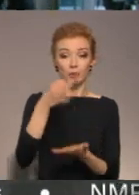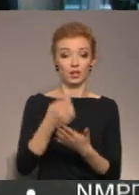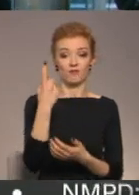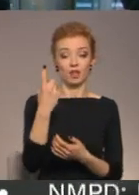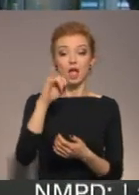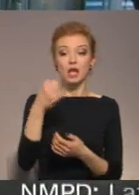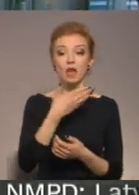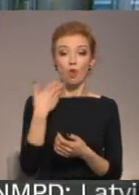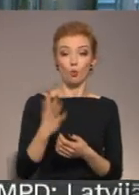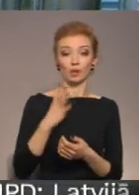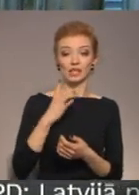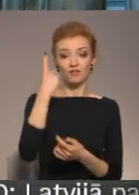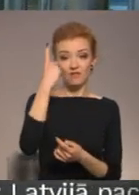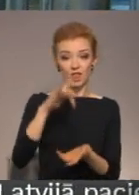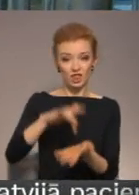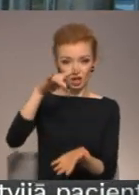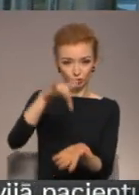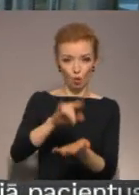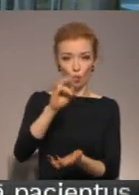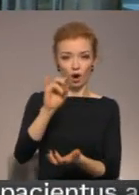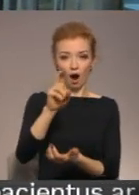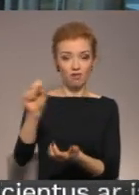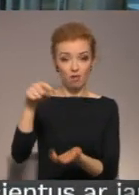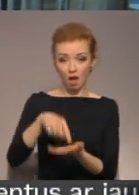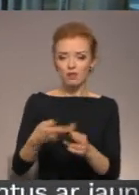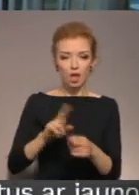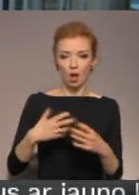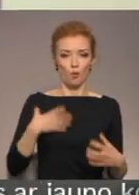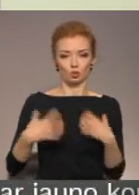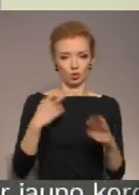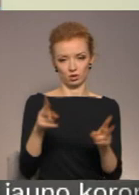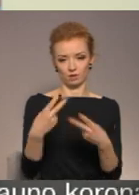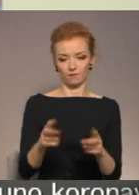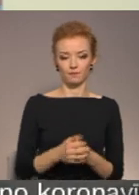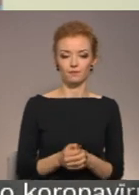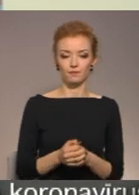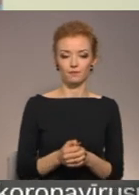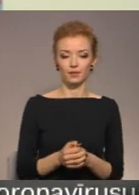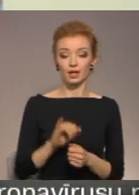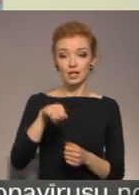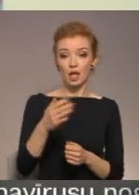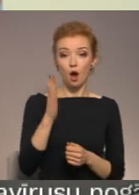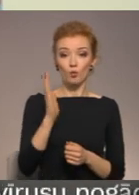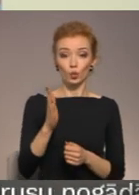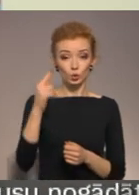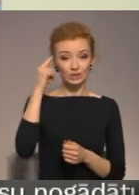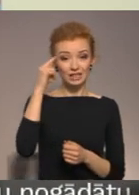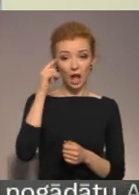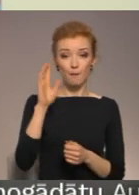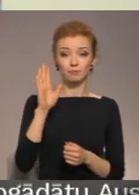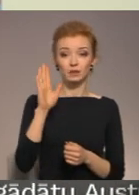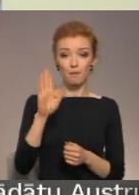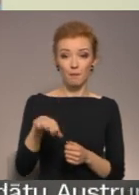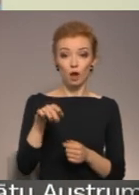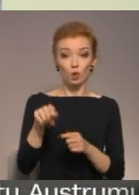bijis tieši vīrusa epicentrā, Uhaņas pilsētā, tad bažām nav pamata. Ja būs zināms par Uhaņas pils, tas